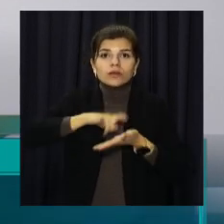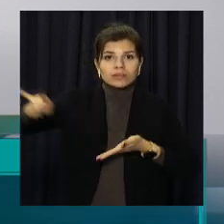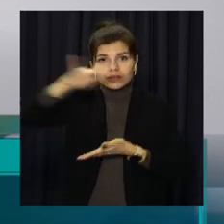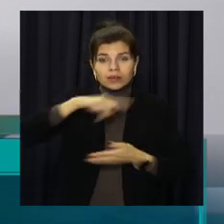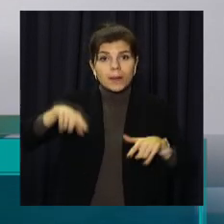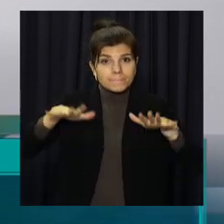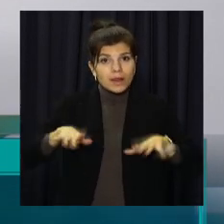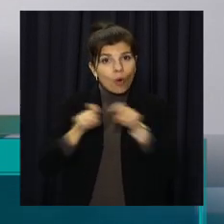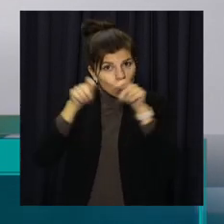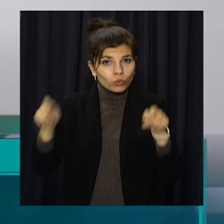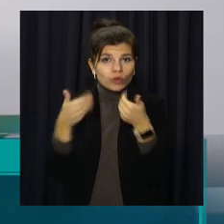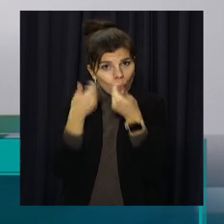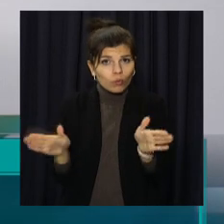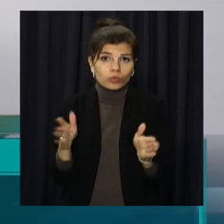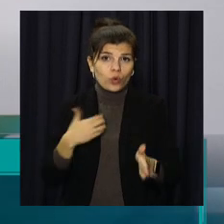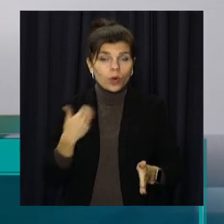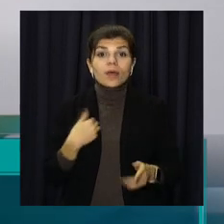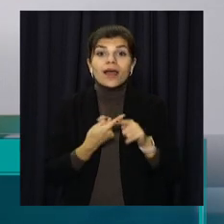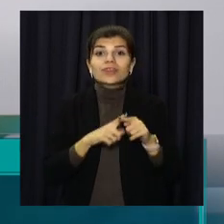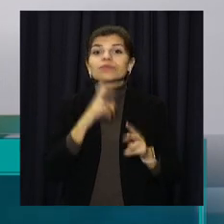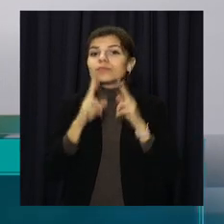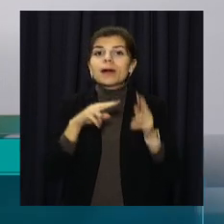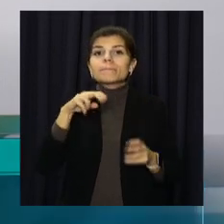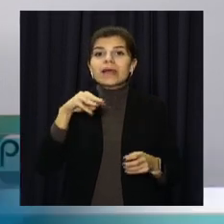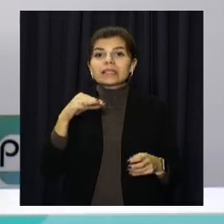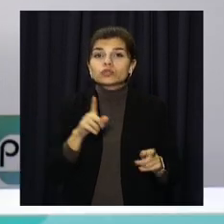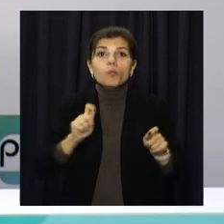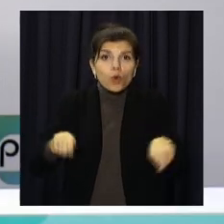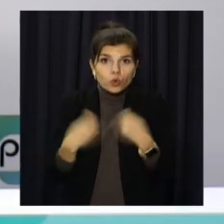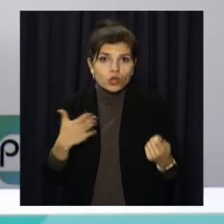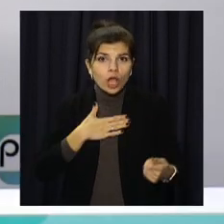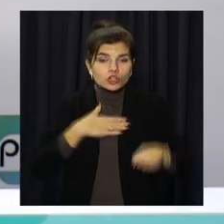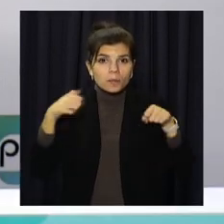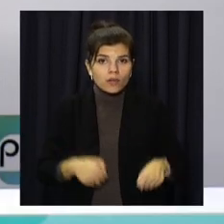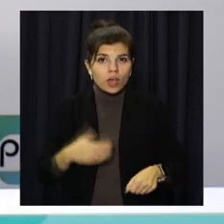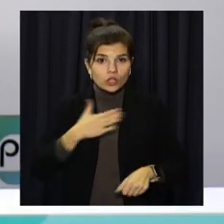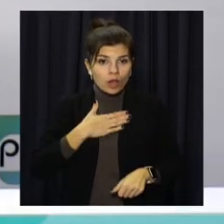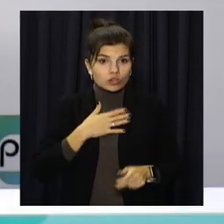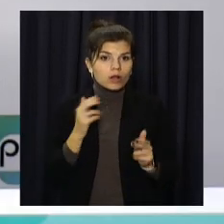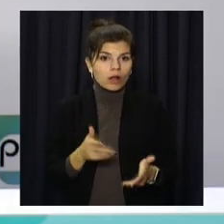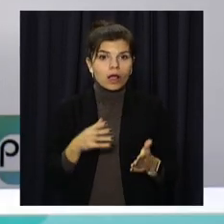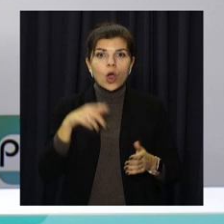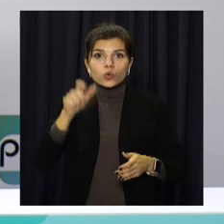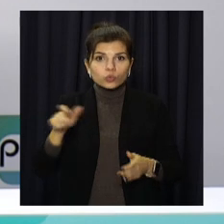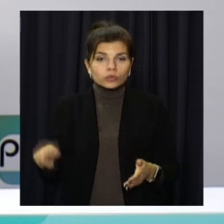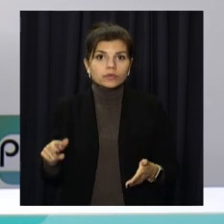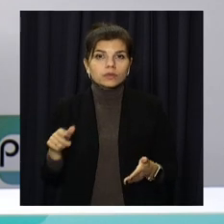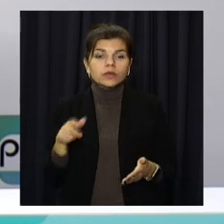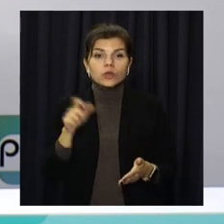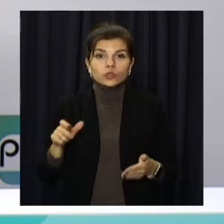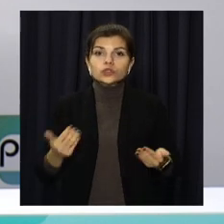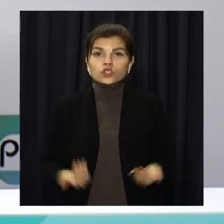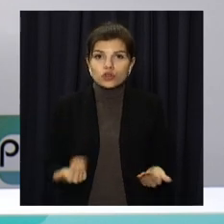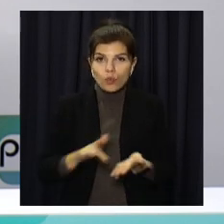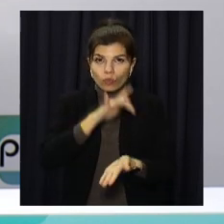Цією петицією ми підтверджуємо, що порушені наші права, наші права як громадян, жителів